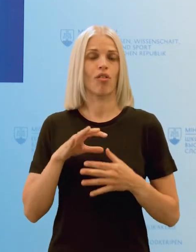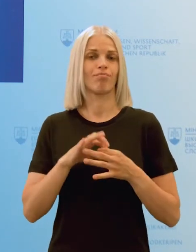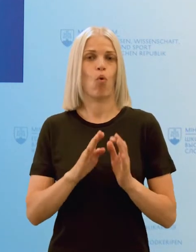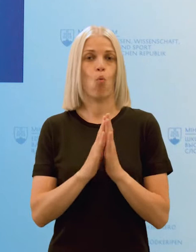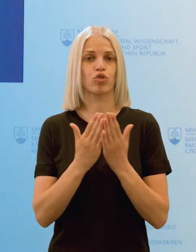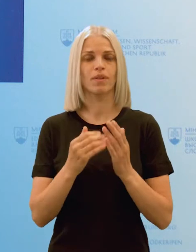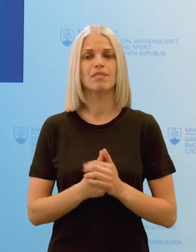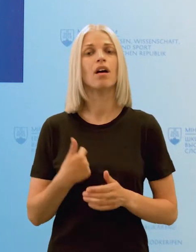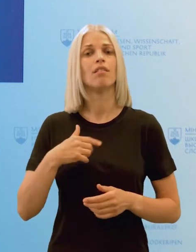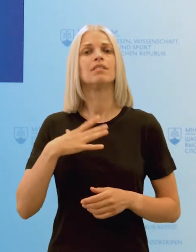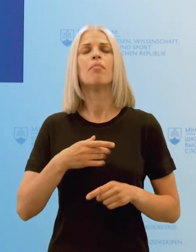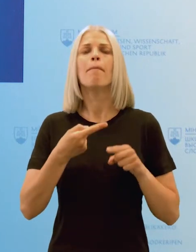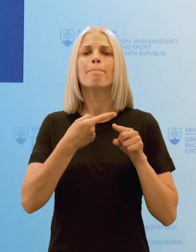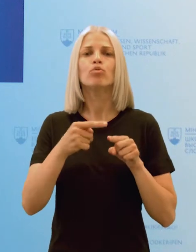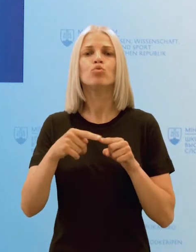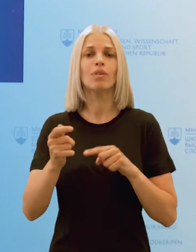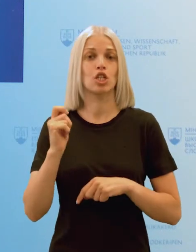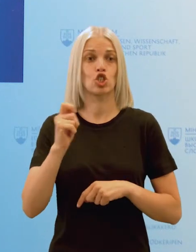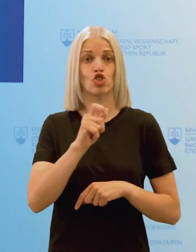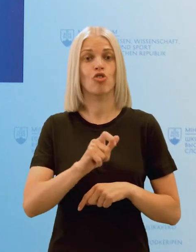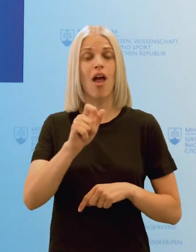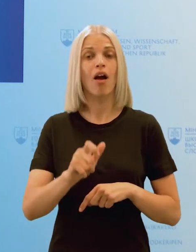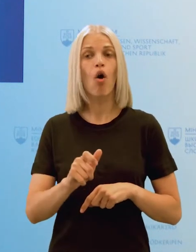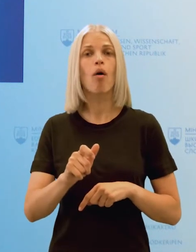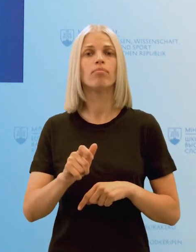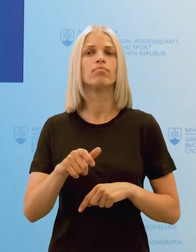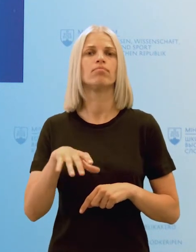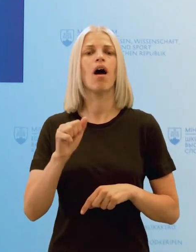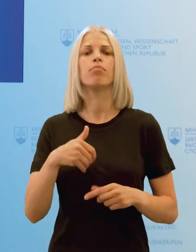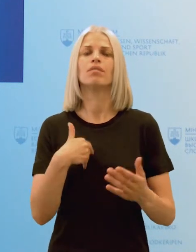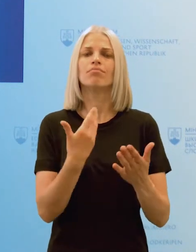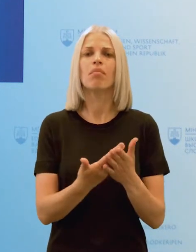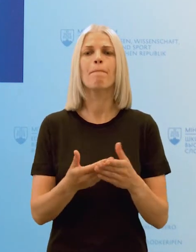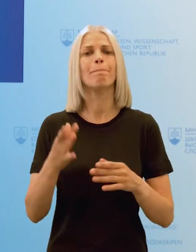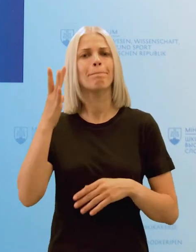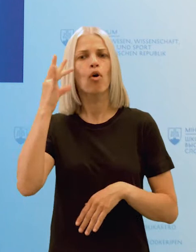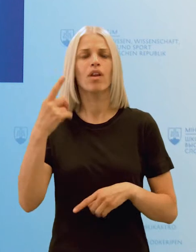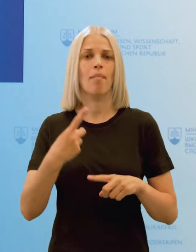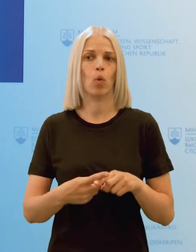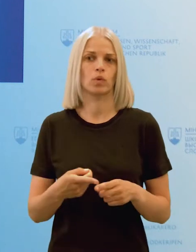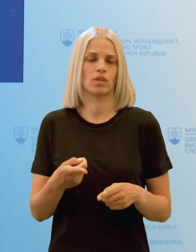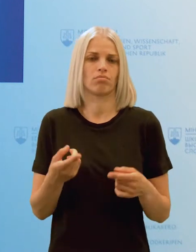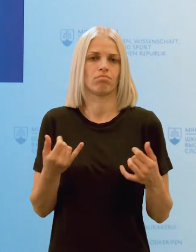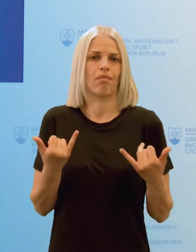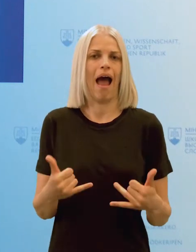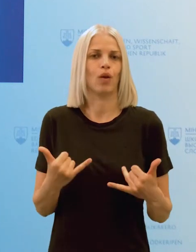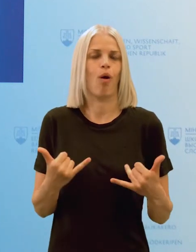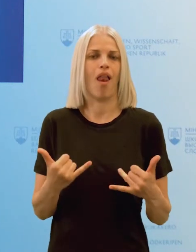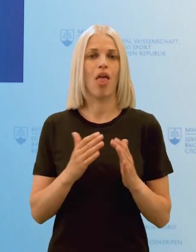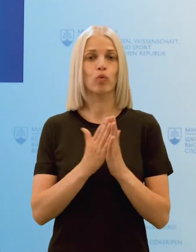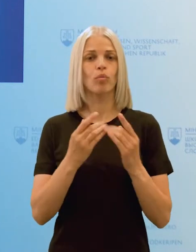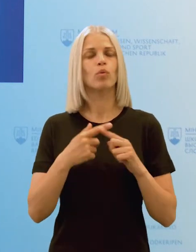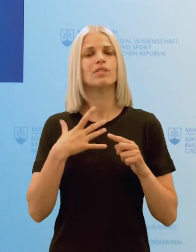Chceme, aby sme postupne takto žiakom dostali moderné a aktuálne učebnice. A zároveň chceme aj